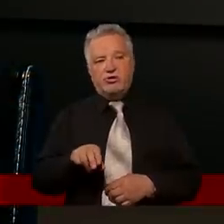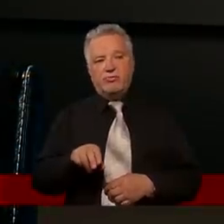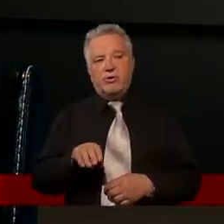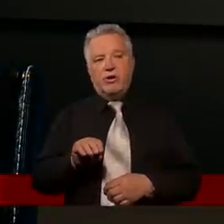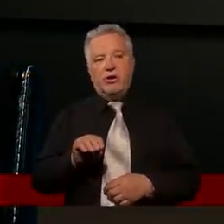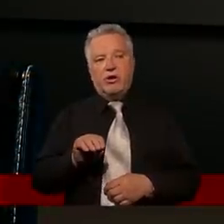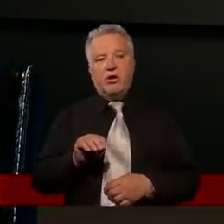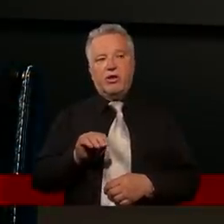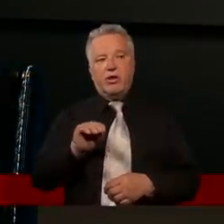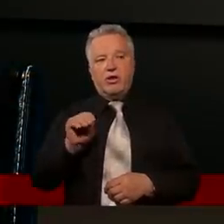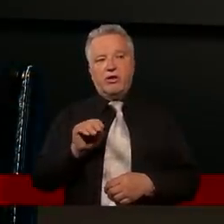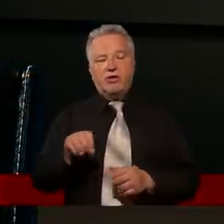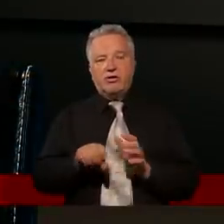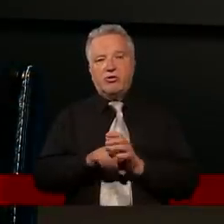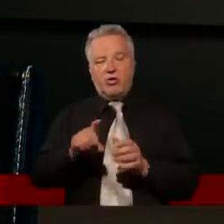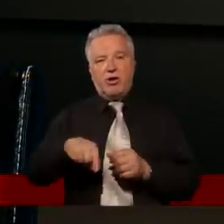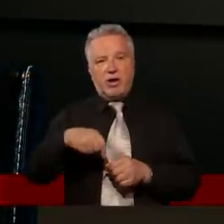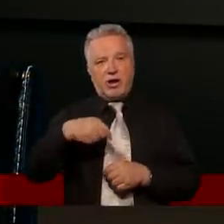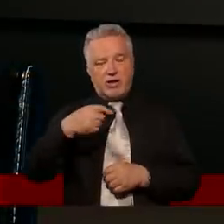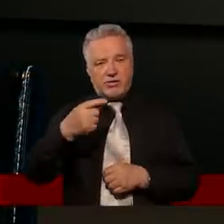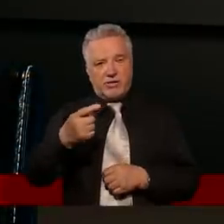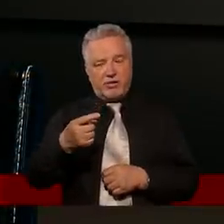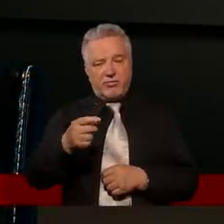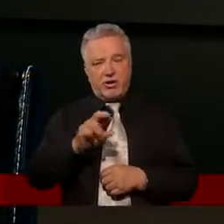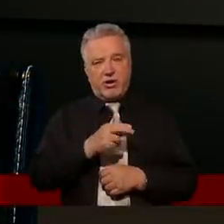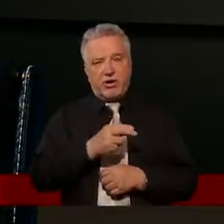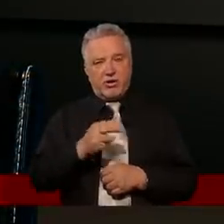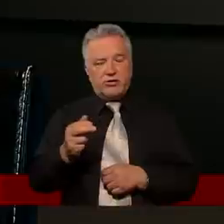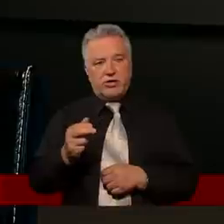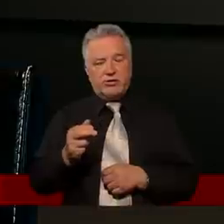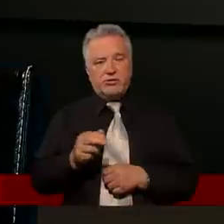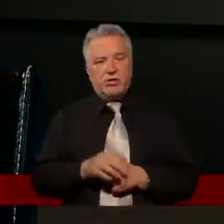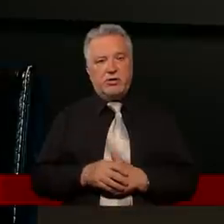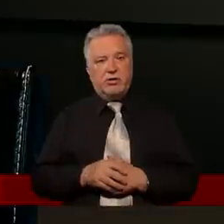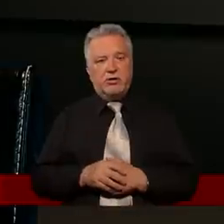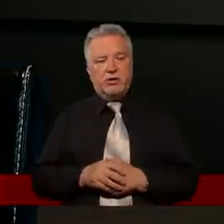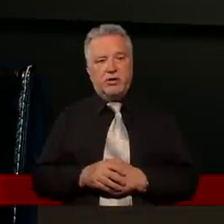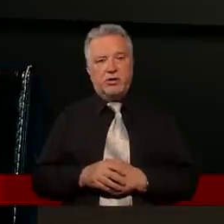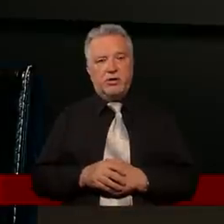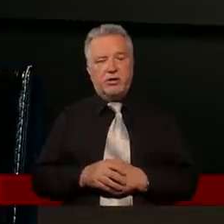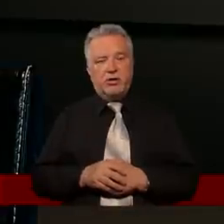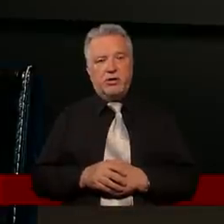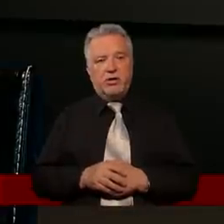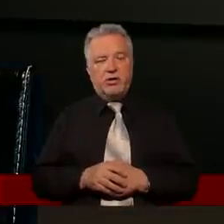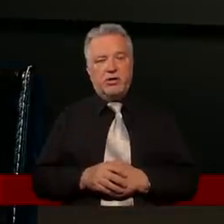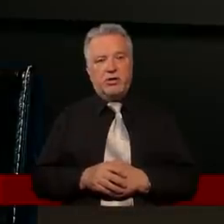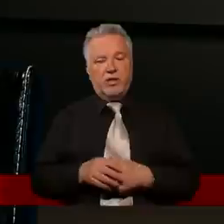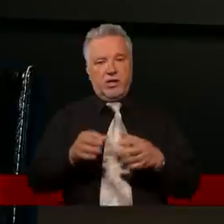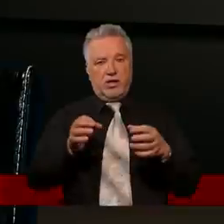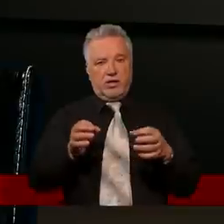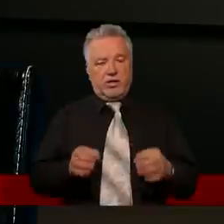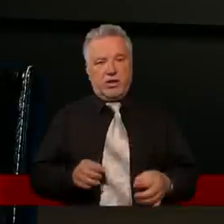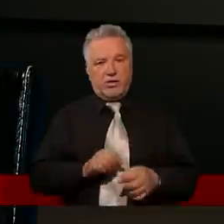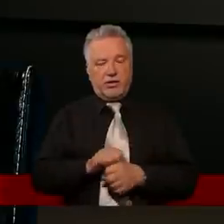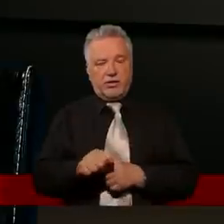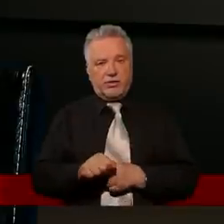największy Bożek duszy, który nam zagraża albo w obecnym świecie chyba jest najbardziej